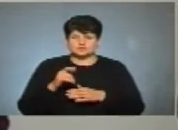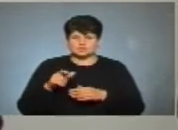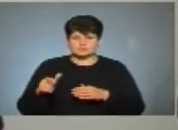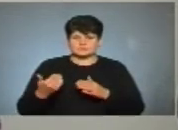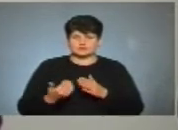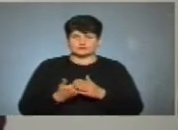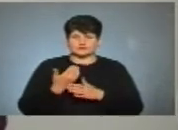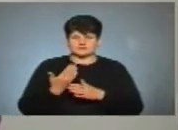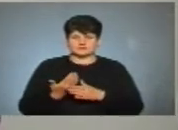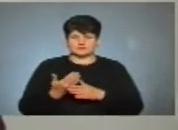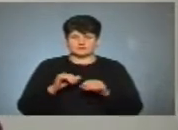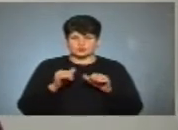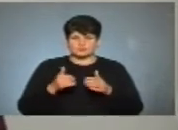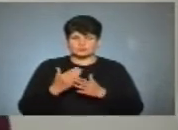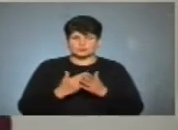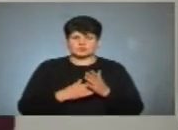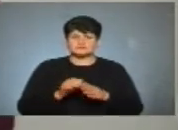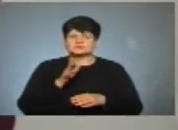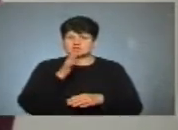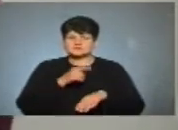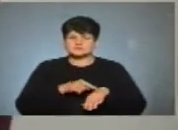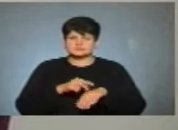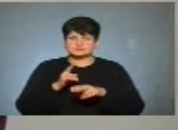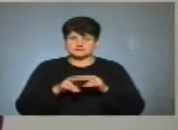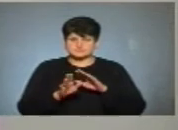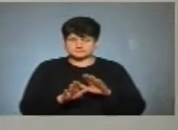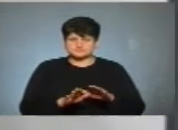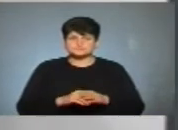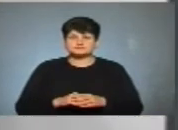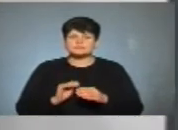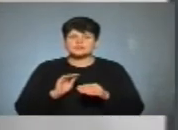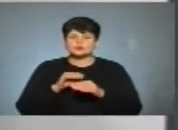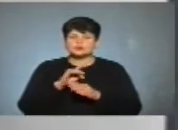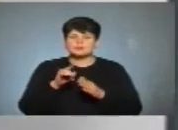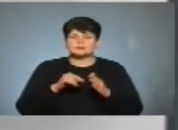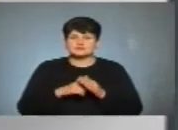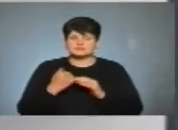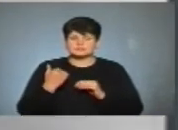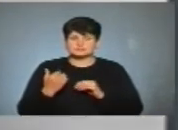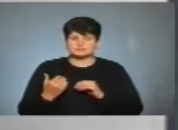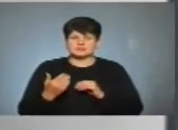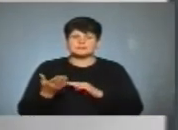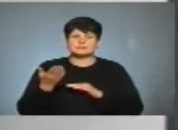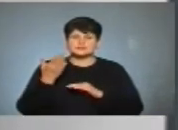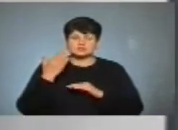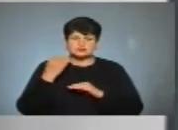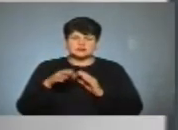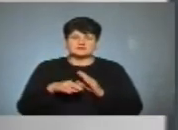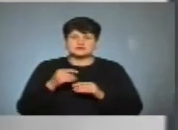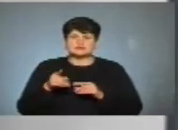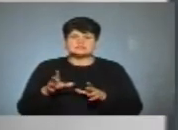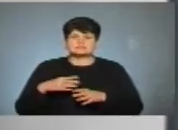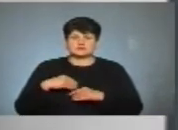новими, абсолютно формувати програму і працювати. Дякую. Додаткове питання до вас. На минулих виборах ви